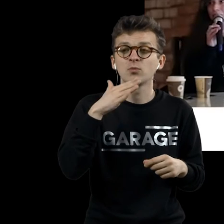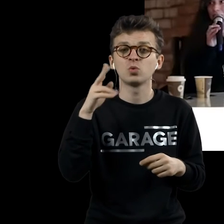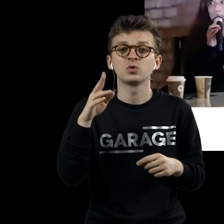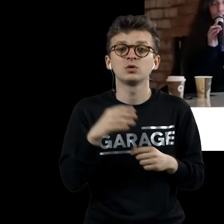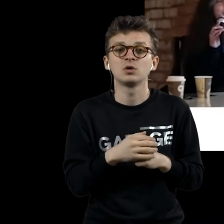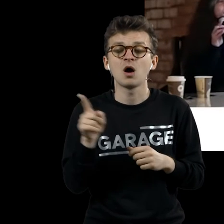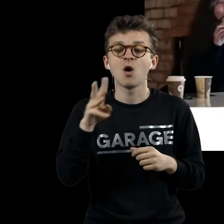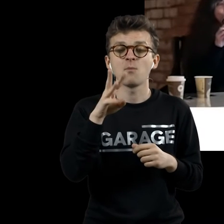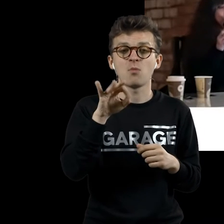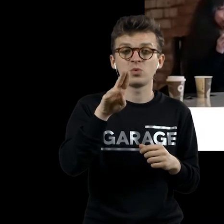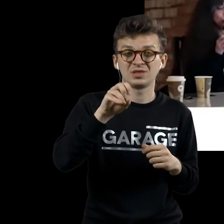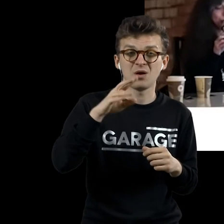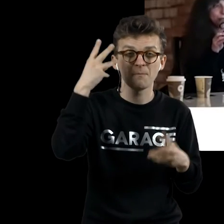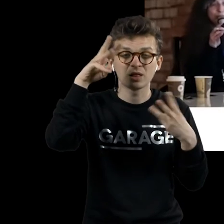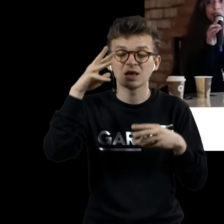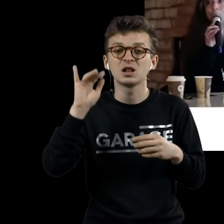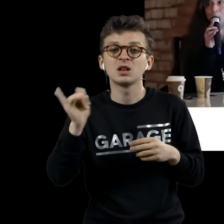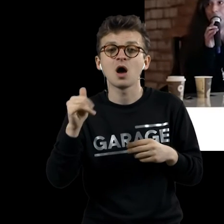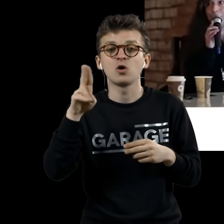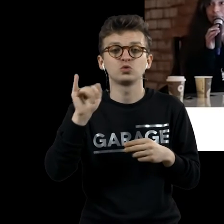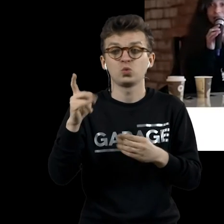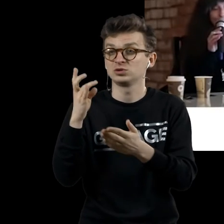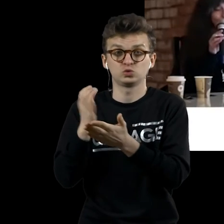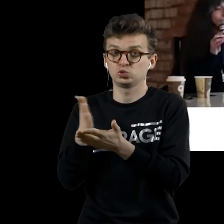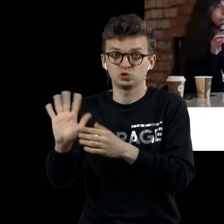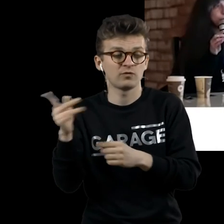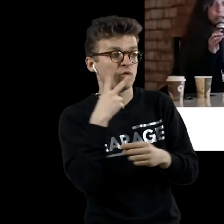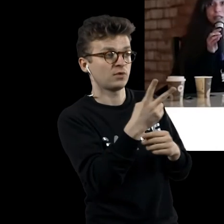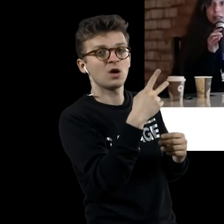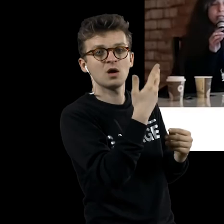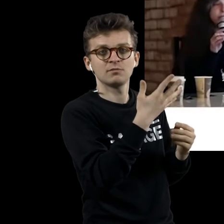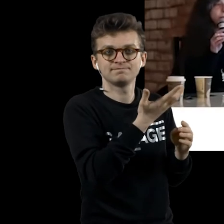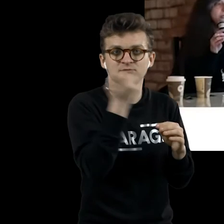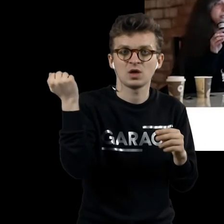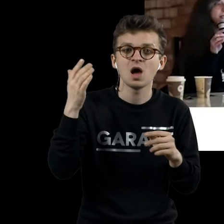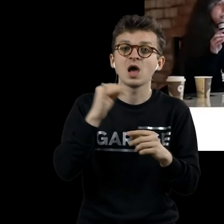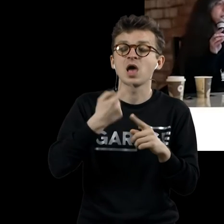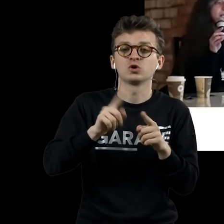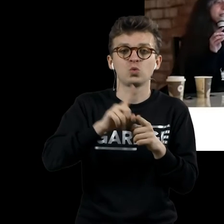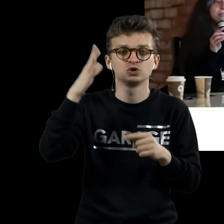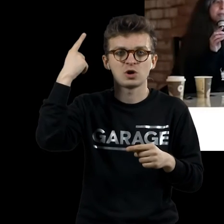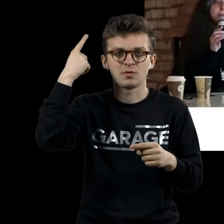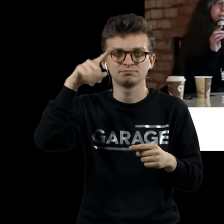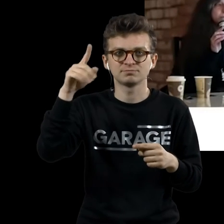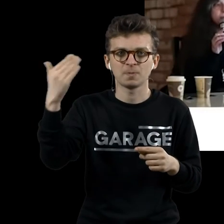вот несуществующих духов, которые – тоже проект Дюшана и Монрея.